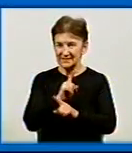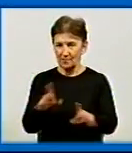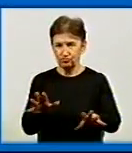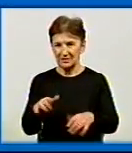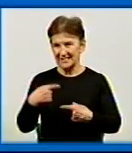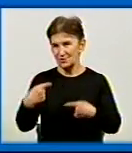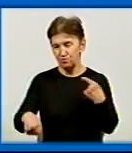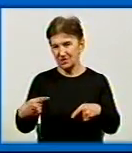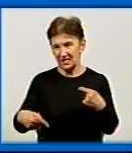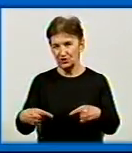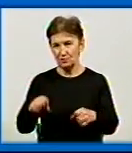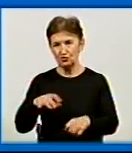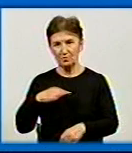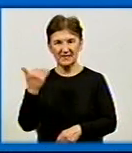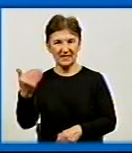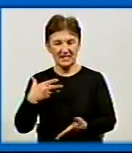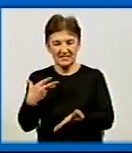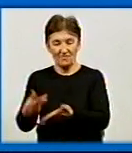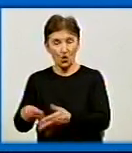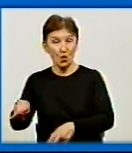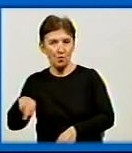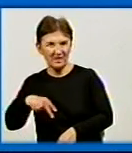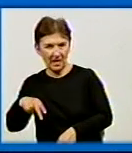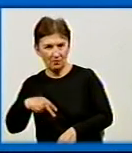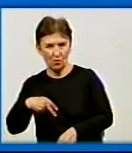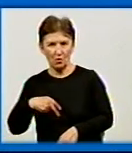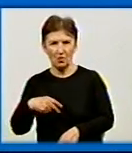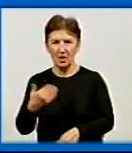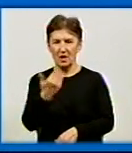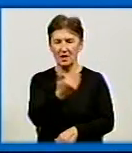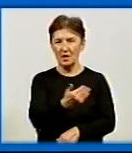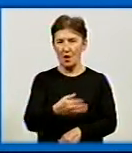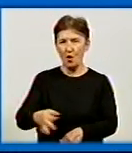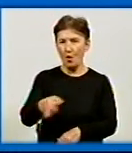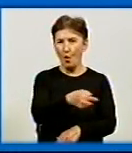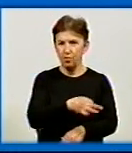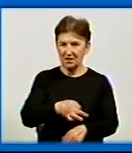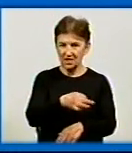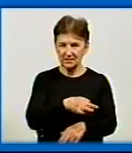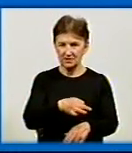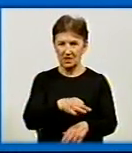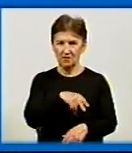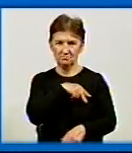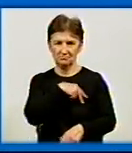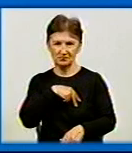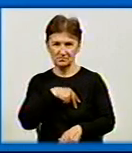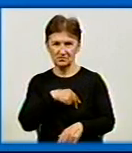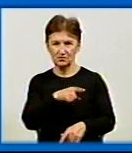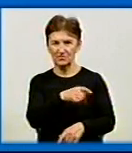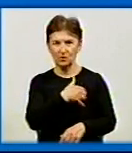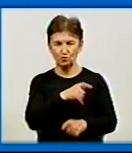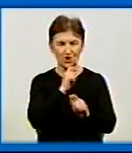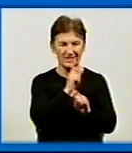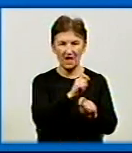'єднаєте свою премію з премію обласного рівня. Чиновники волюють нагородити якомога більше